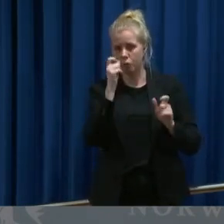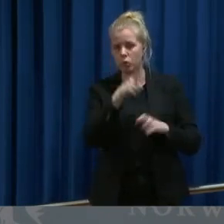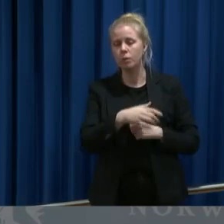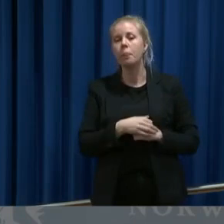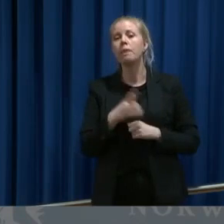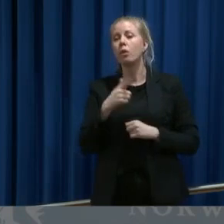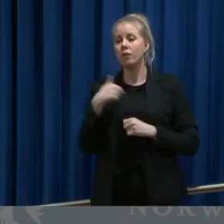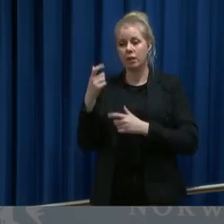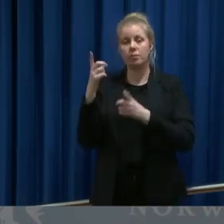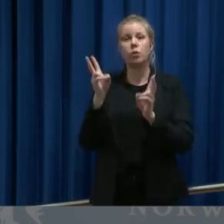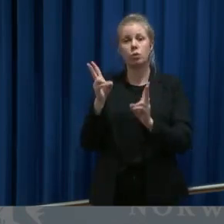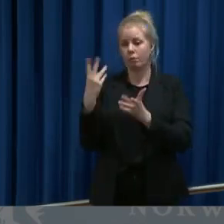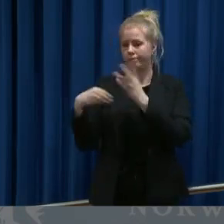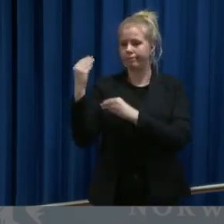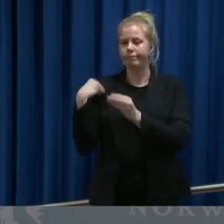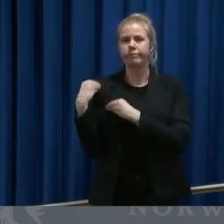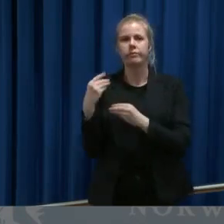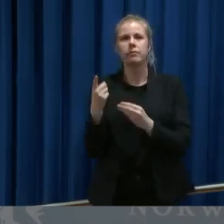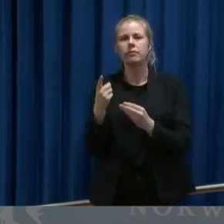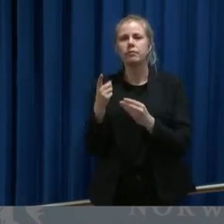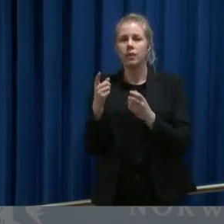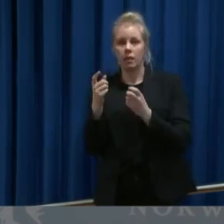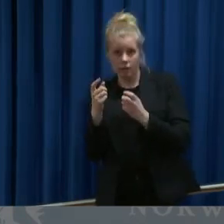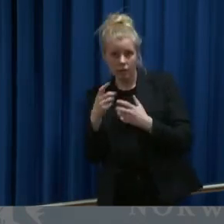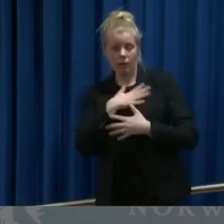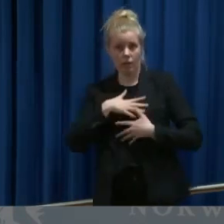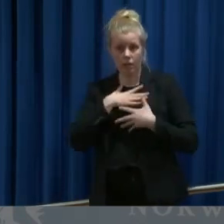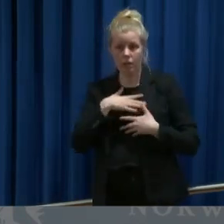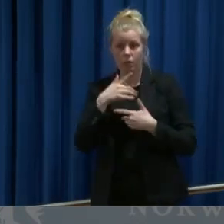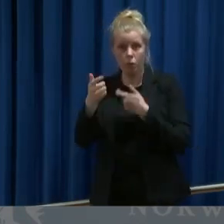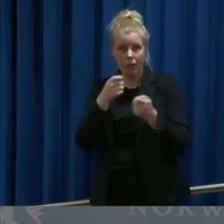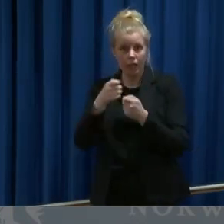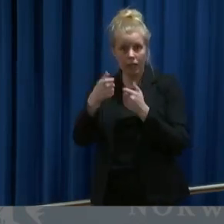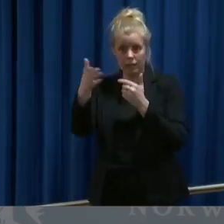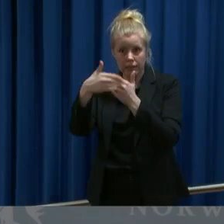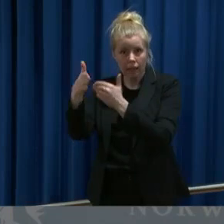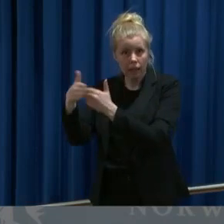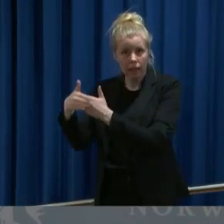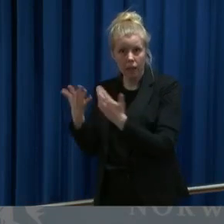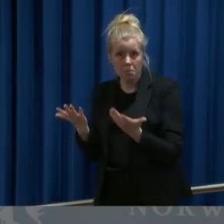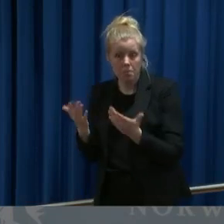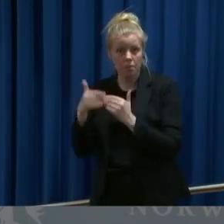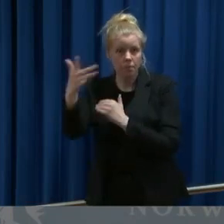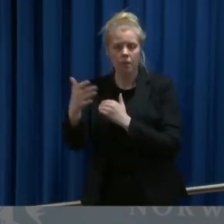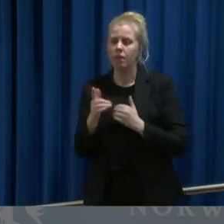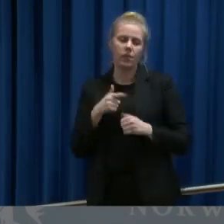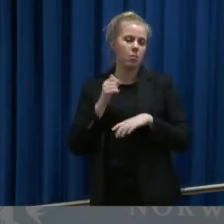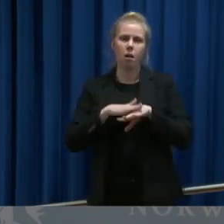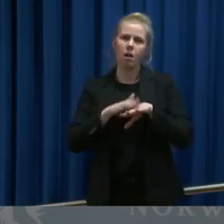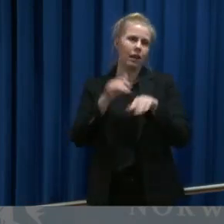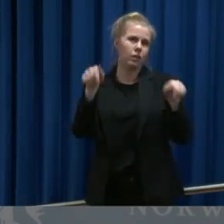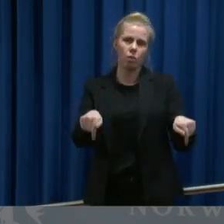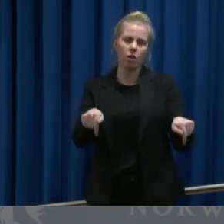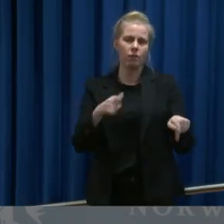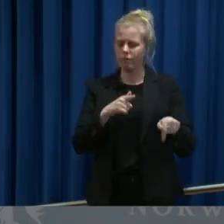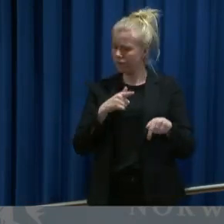folk er bekymret for om butikkene nå kan risikere å bli stengt. Det planlegger vi ikke nå. Det er fortsatt ingen